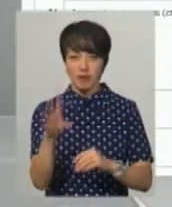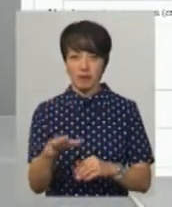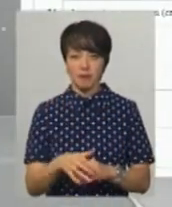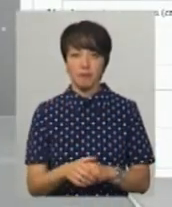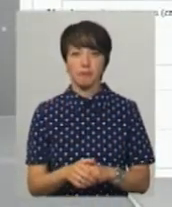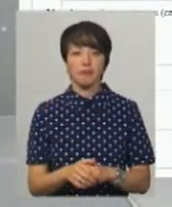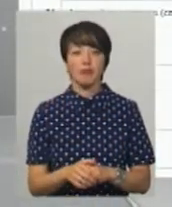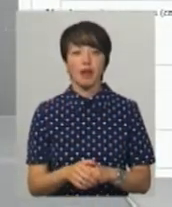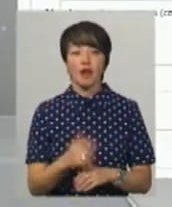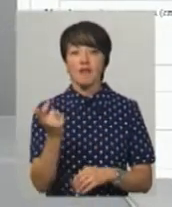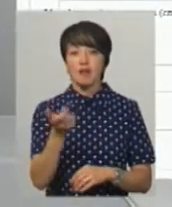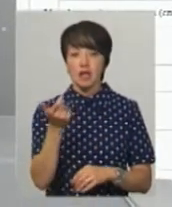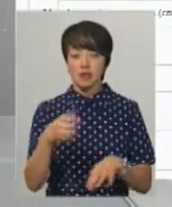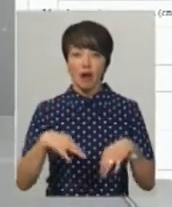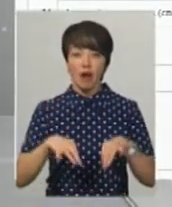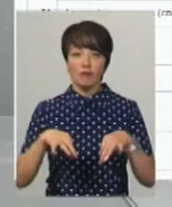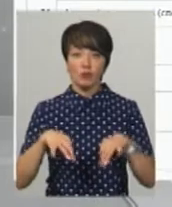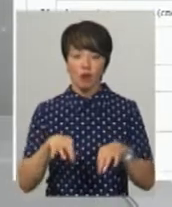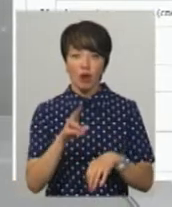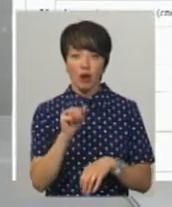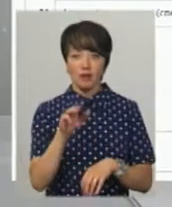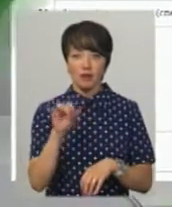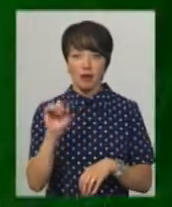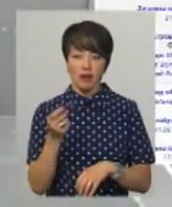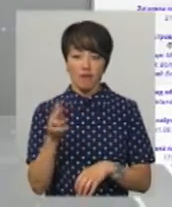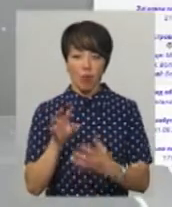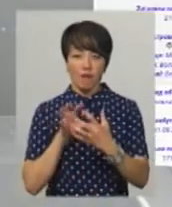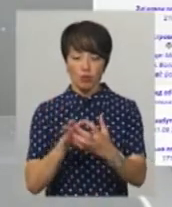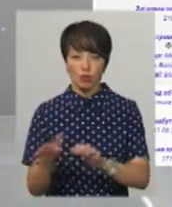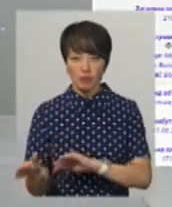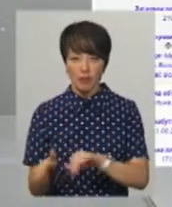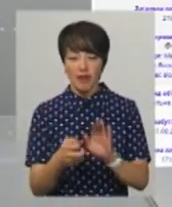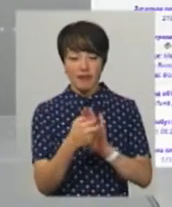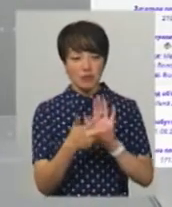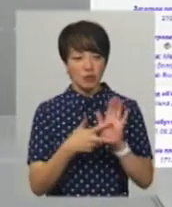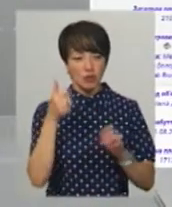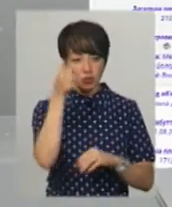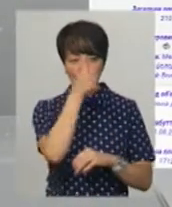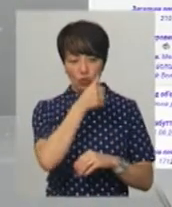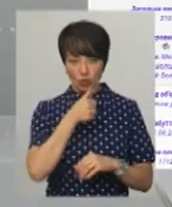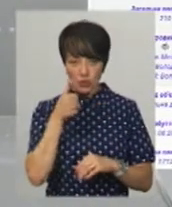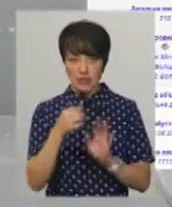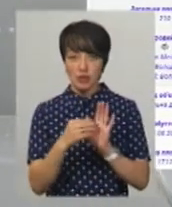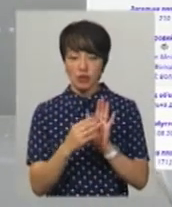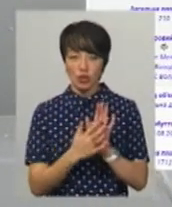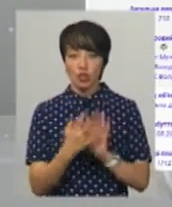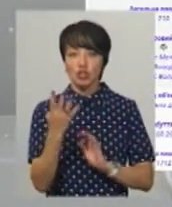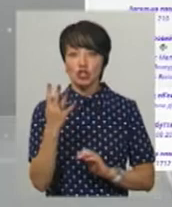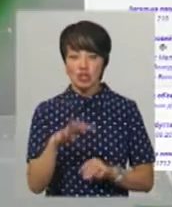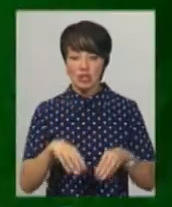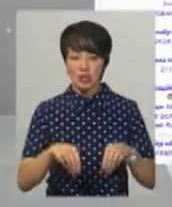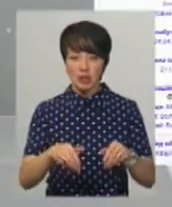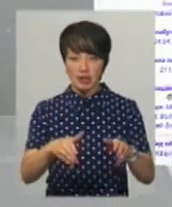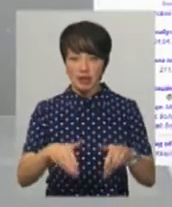Володимир Мельниченко – власник легкової автівки, катера та двох автобусів. У 2018 році народний обранець задекларував чотириземельні